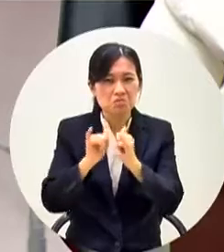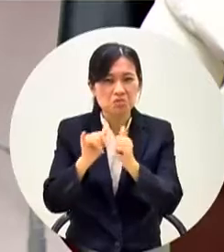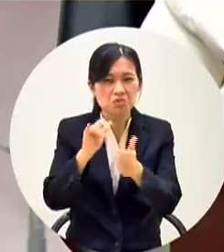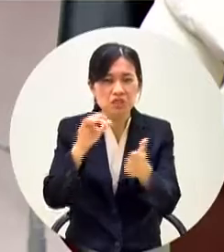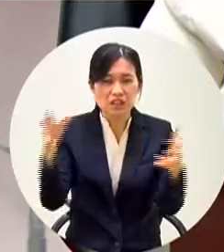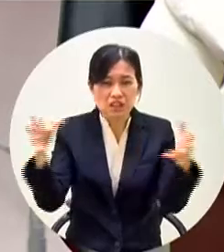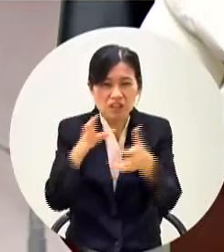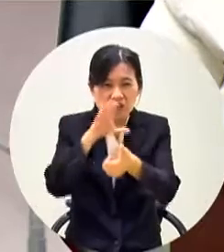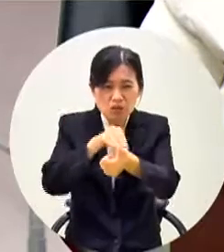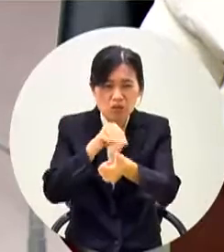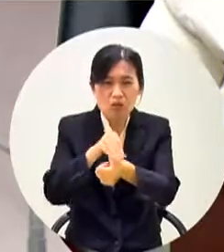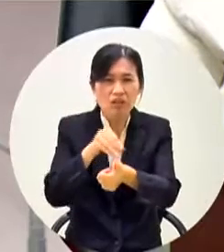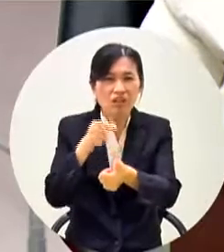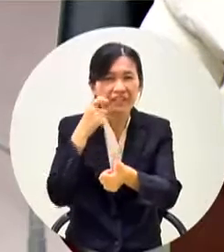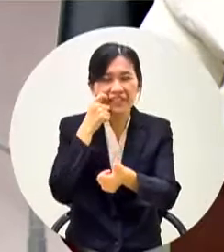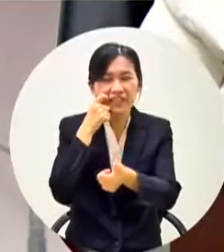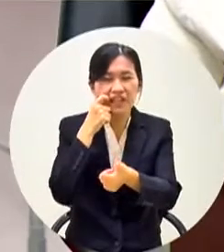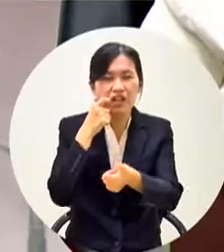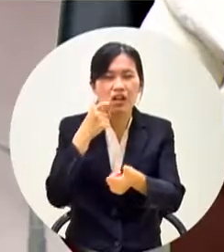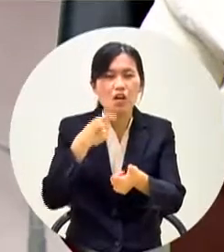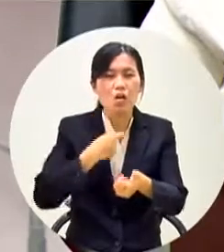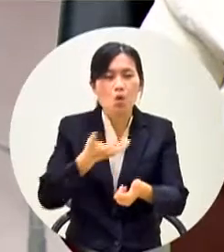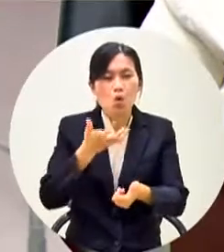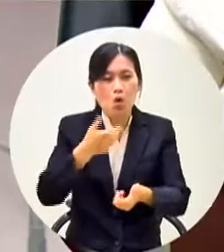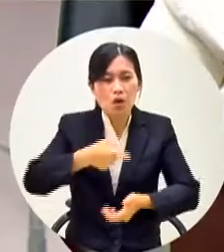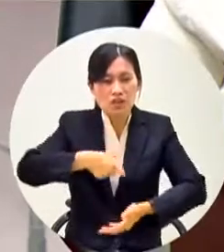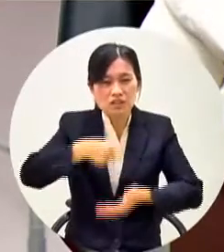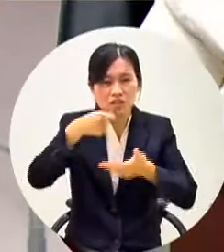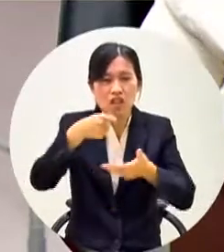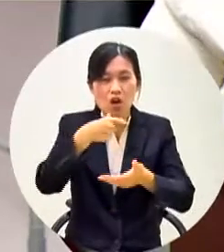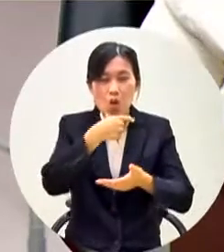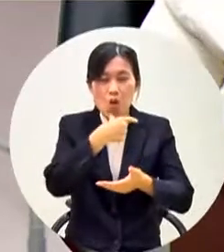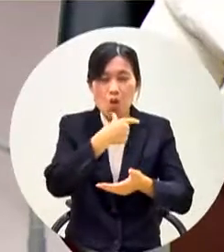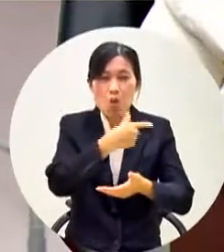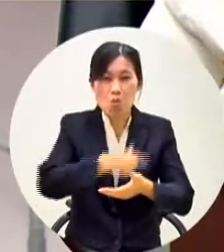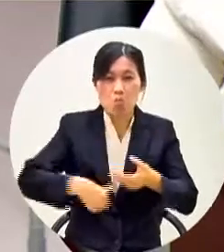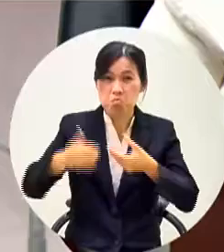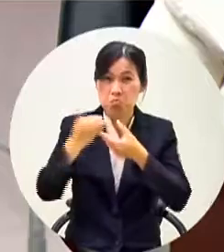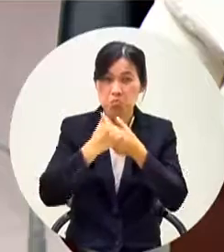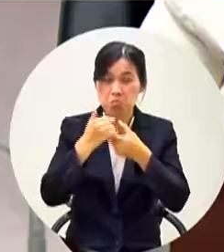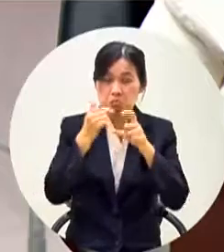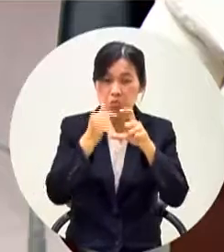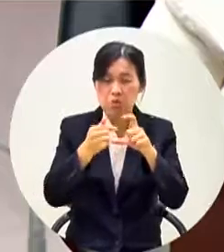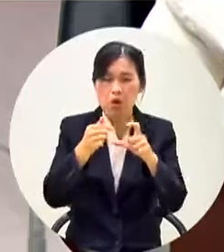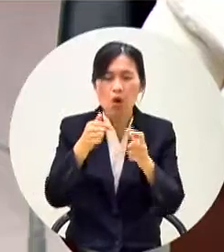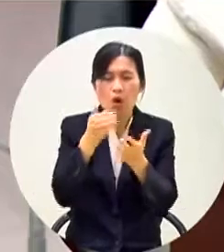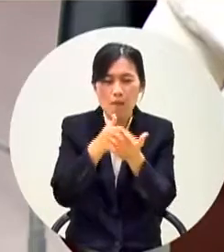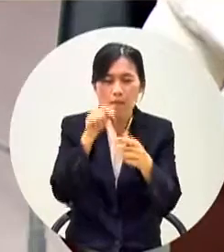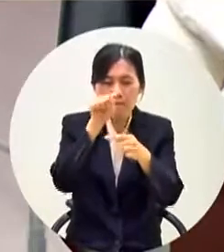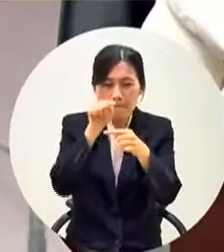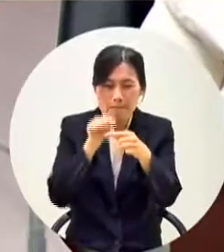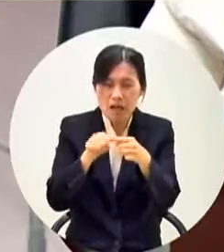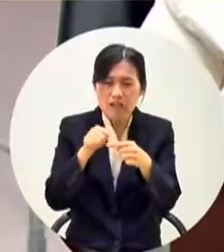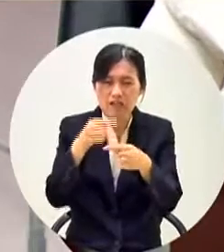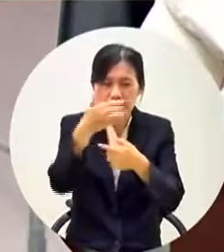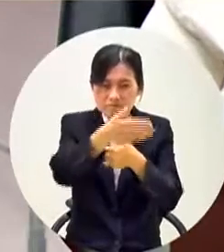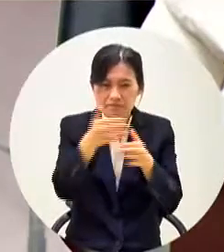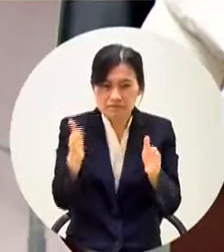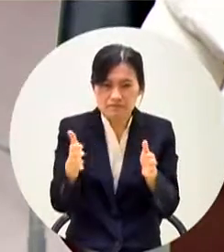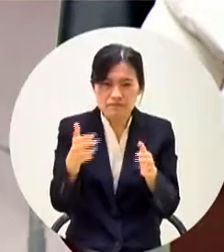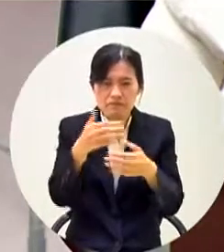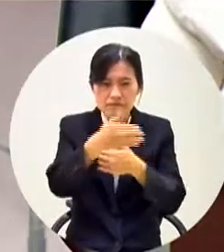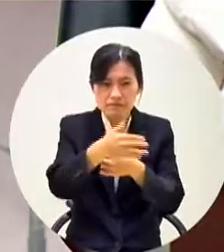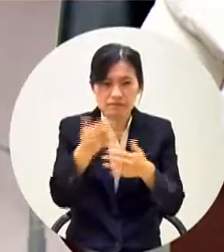提出來的以古山延城期間的銷售我是計算的我用平均數每一個班年級四班